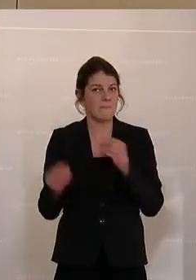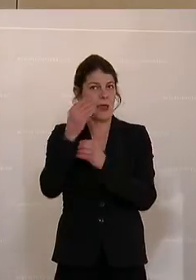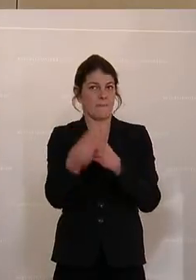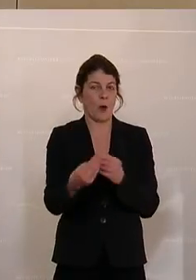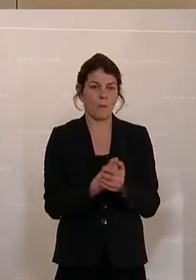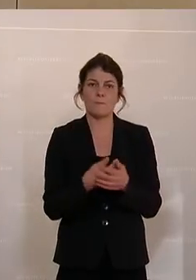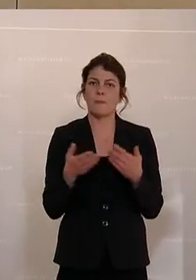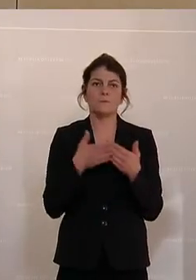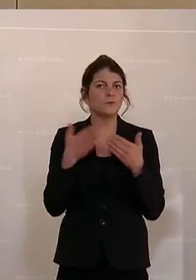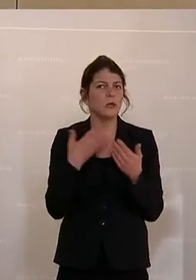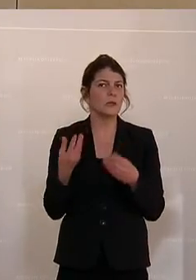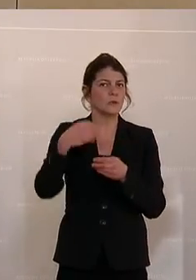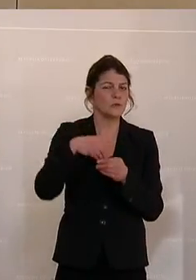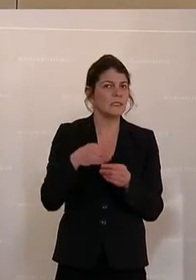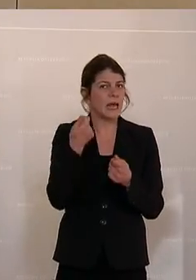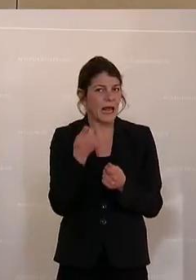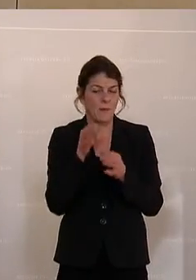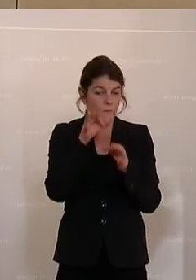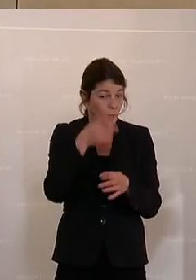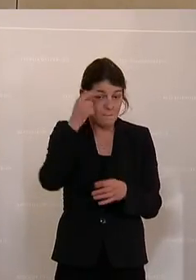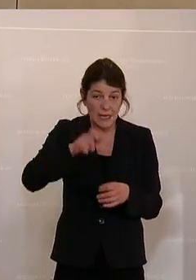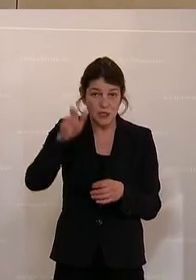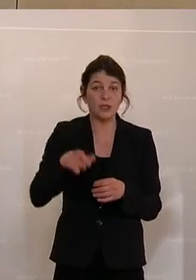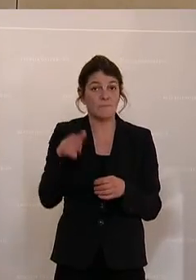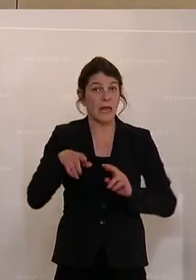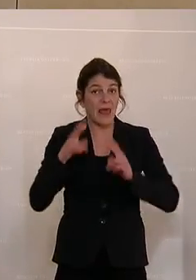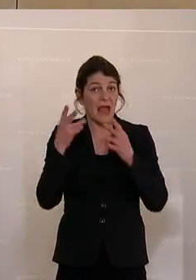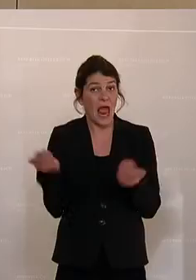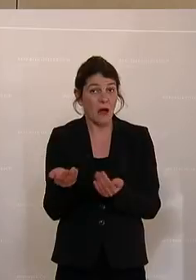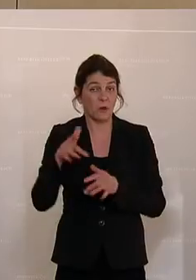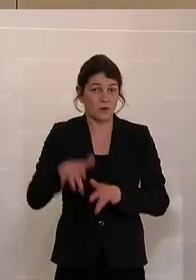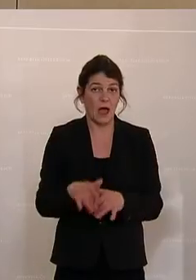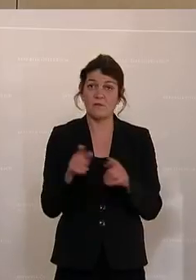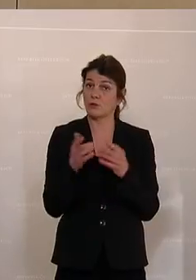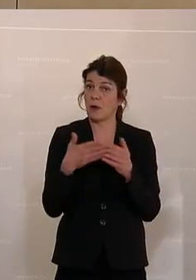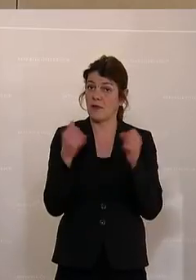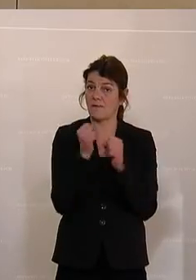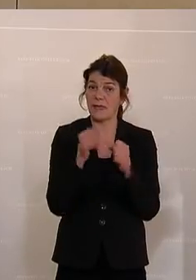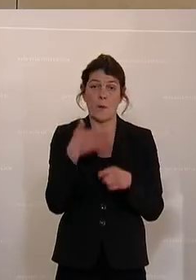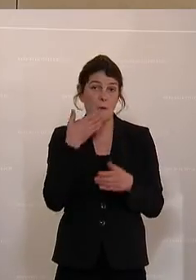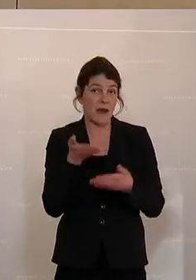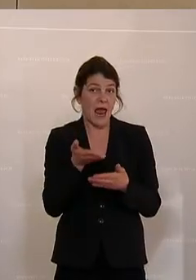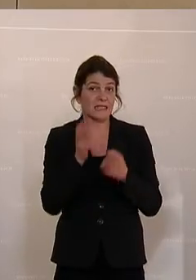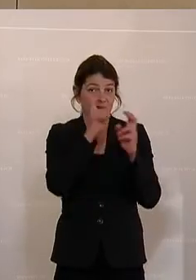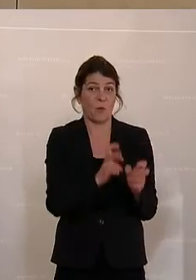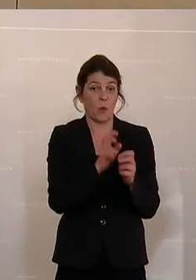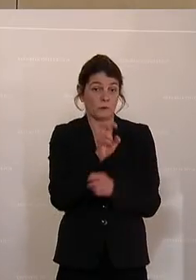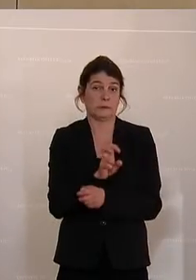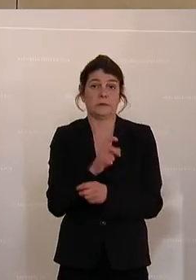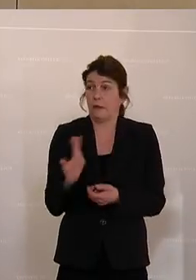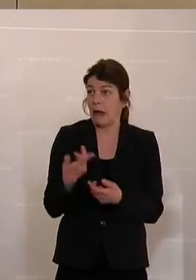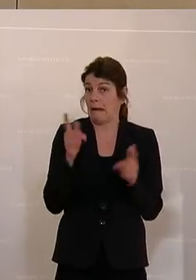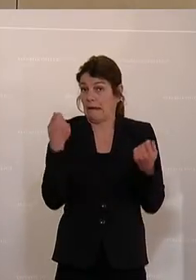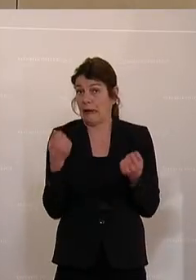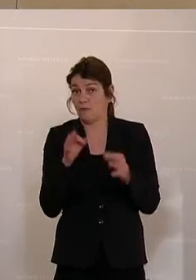zum Beispiel durch zusätzliche Gelder für Menschen, die an Energiearmut leiden, die im Winter in den nicht geheizten Wohnungen sitzen, weil ihnen dafür